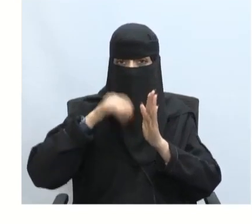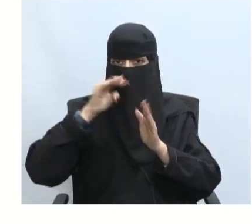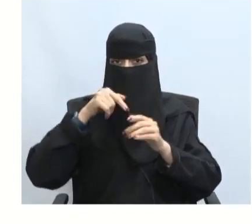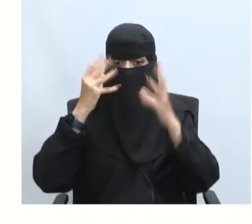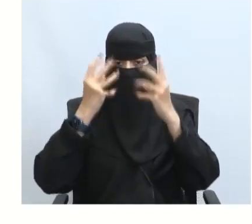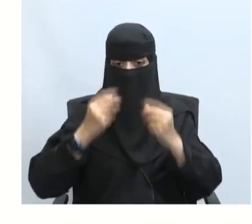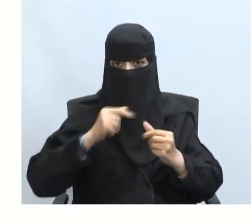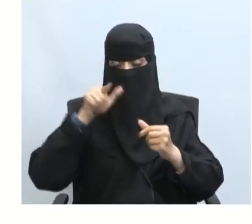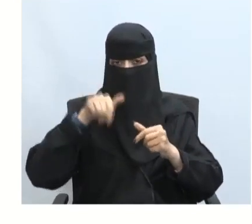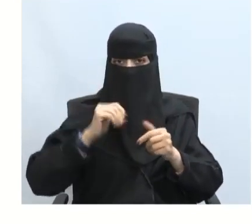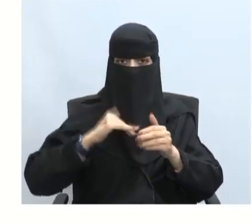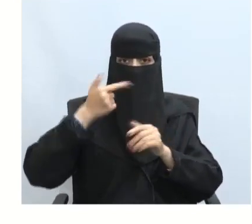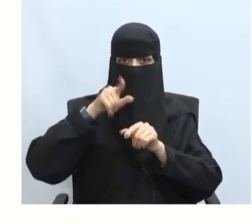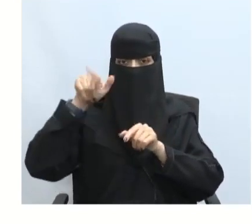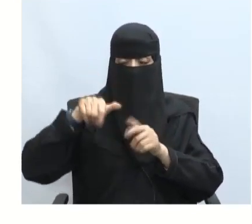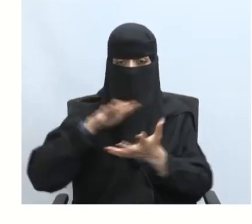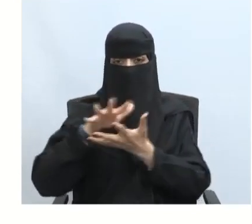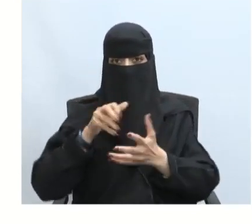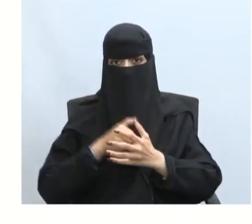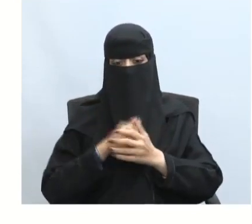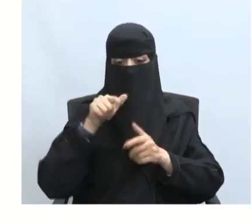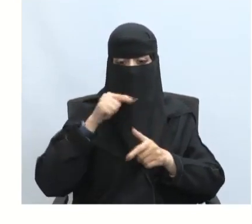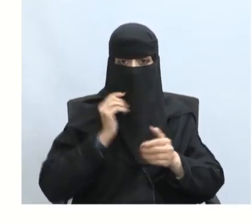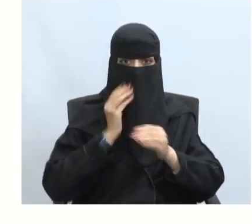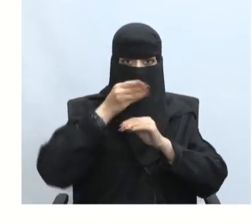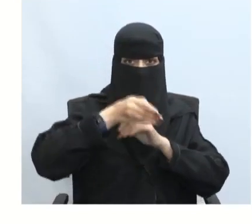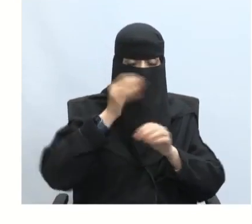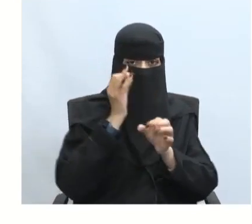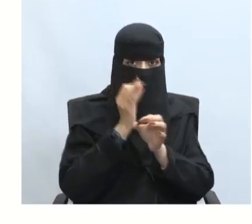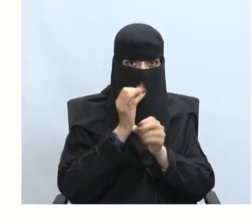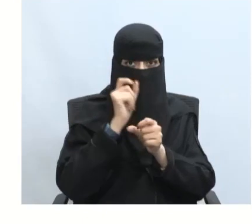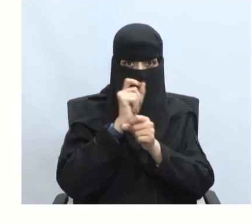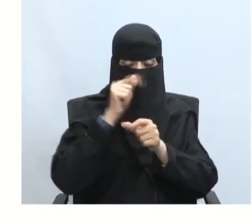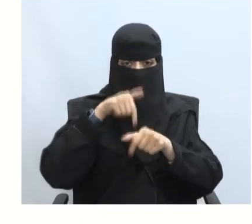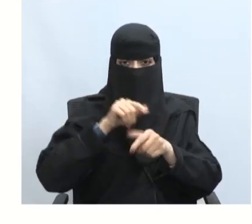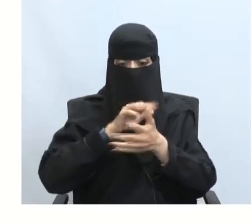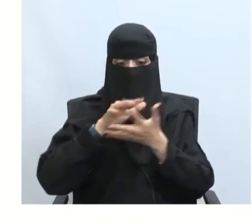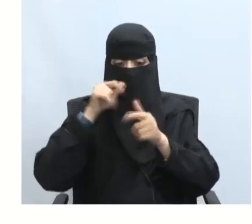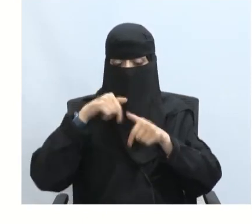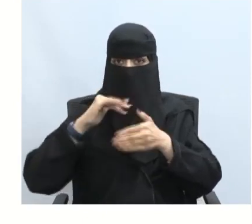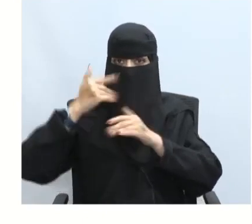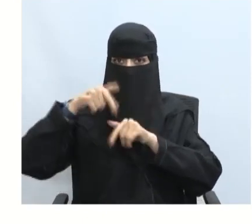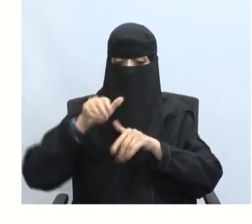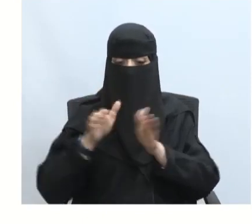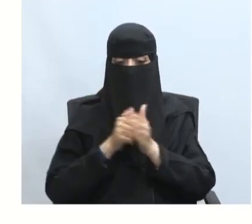المناسبة لهذه المشكلة التدخل الفعلي لمعالجة الأزمة يكون عبر